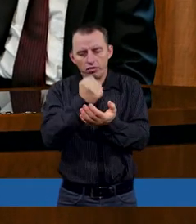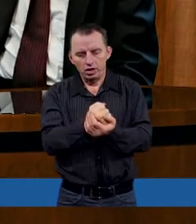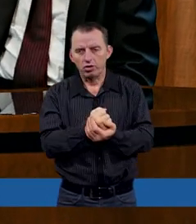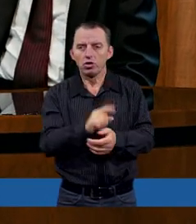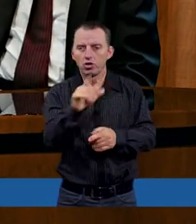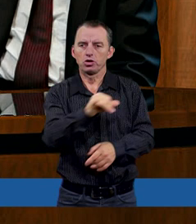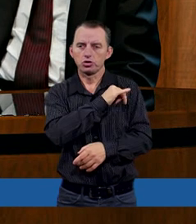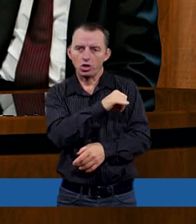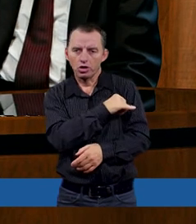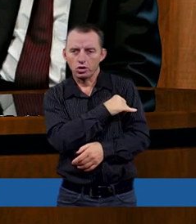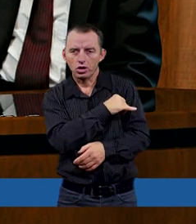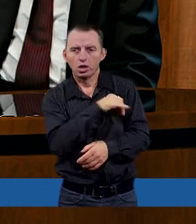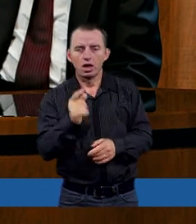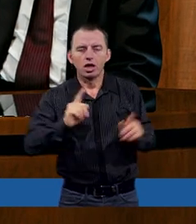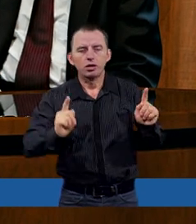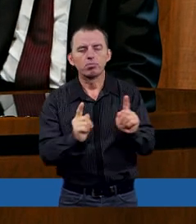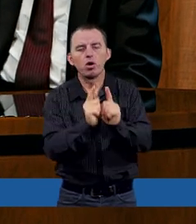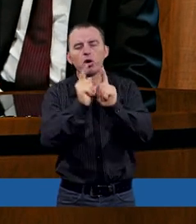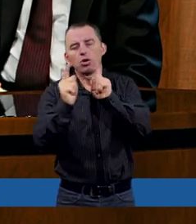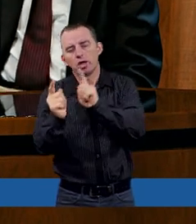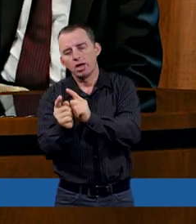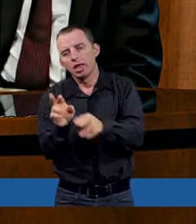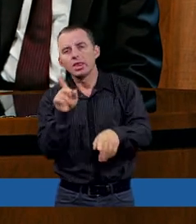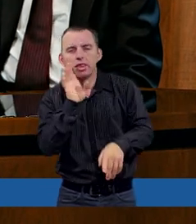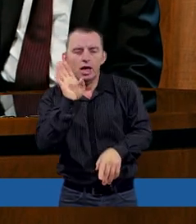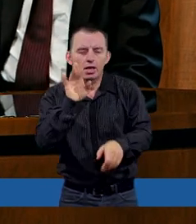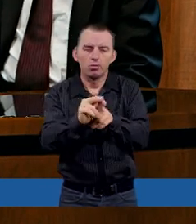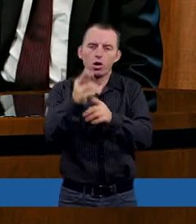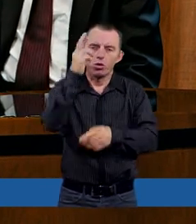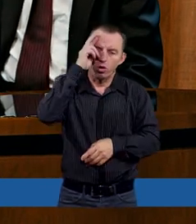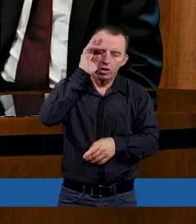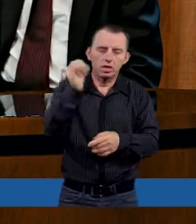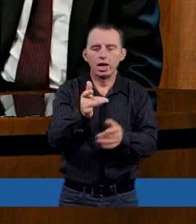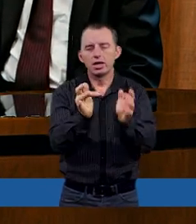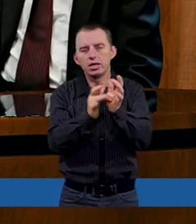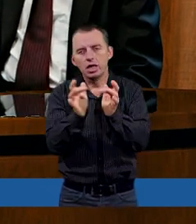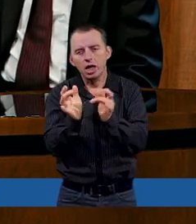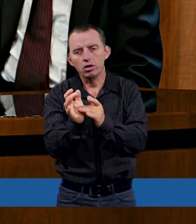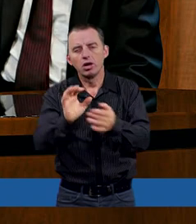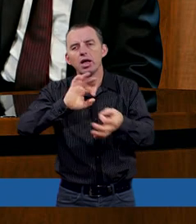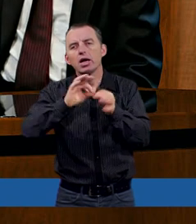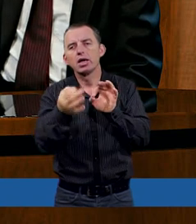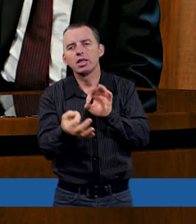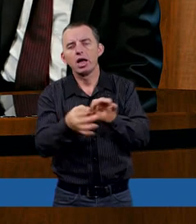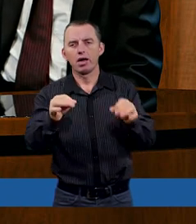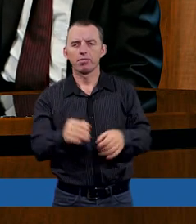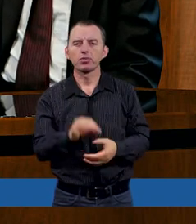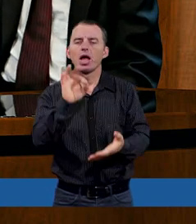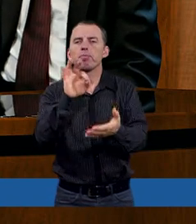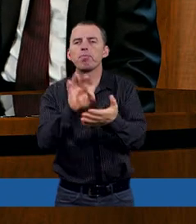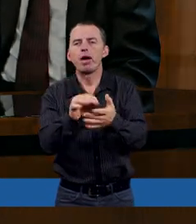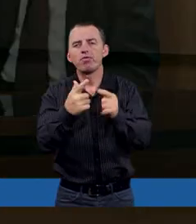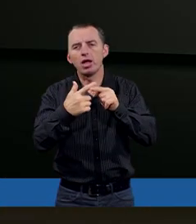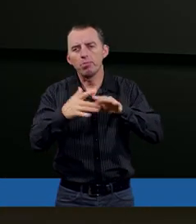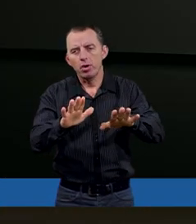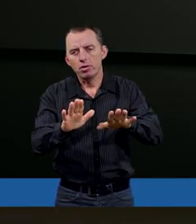że zgrzeszył? Znaczy nie spotykamy się z takim samym rozumieniem nawet w czasach Pana Jezusa, gdy w pewnym momencie